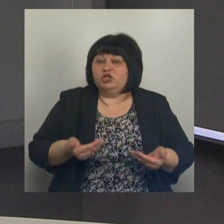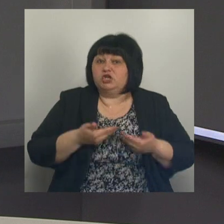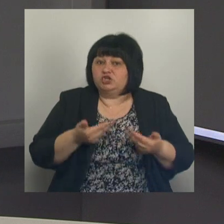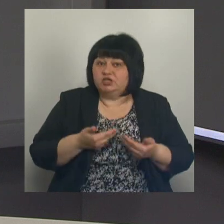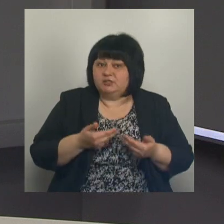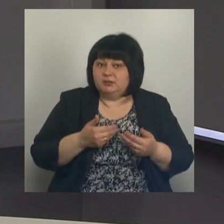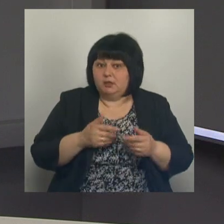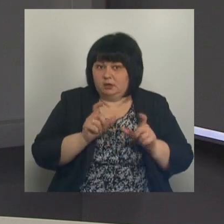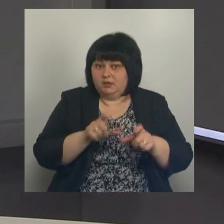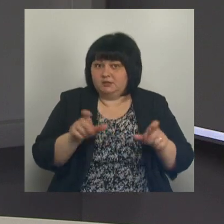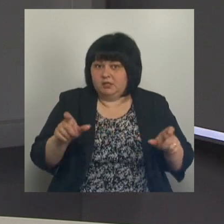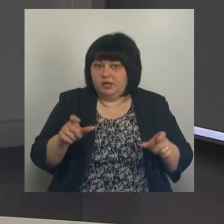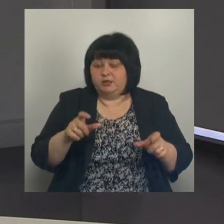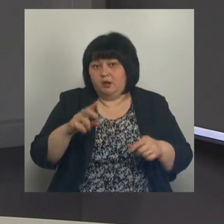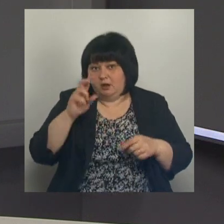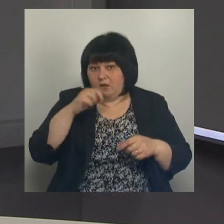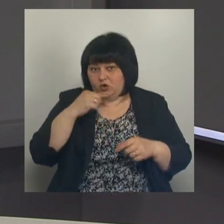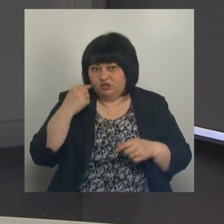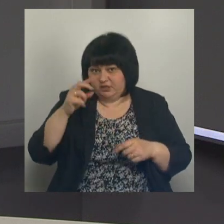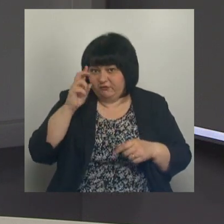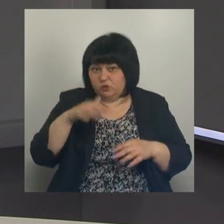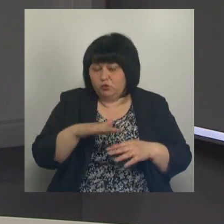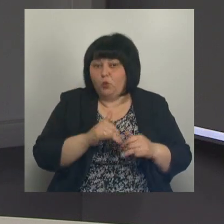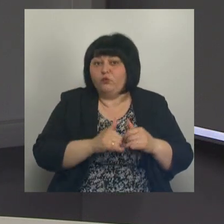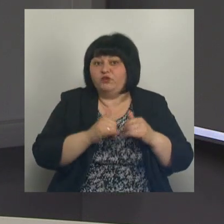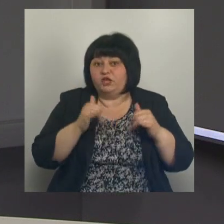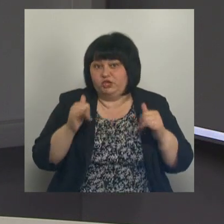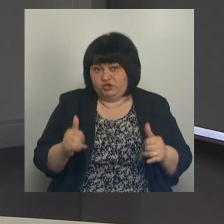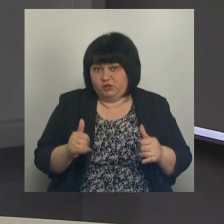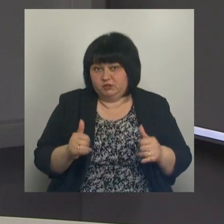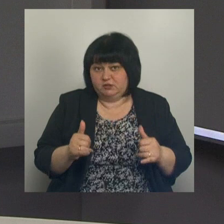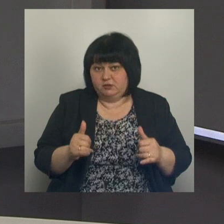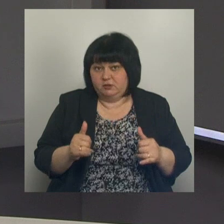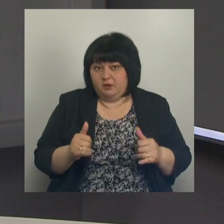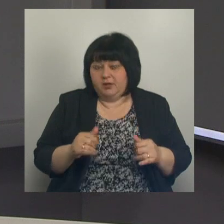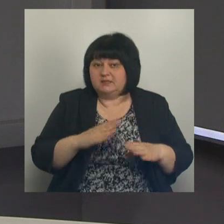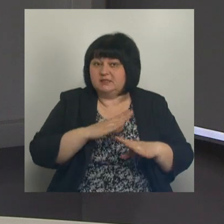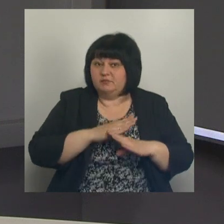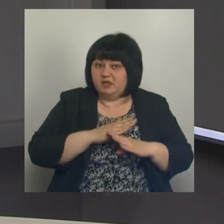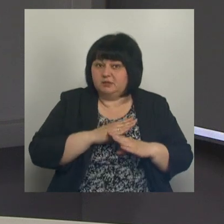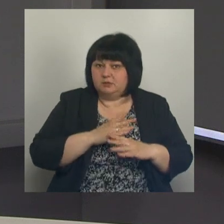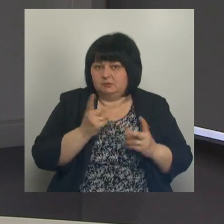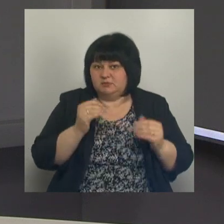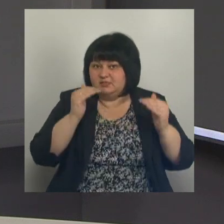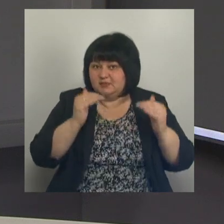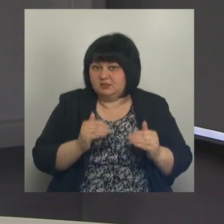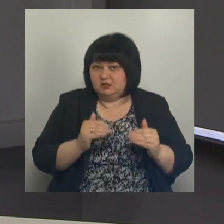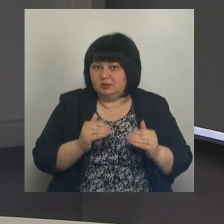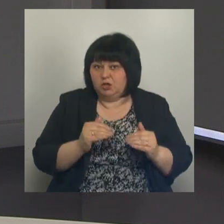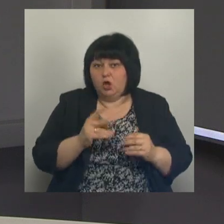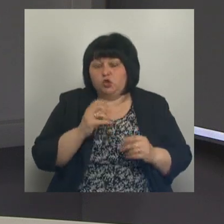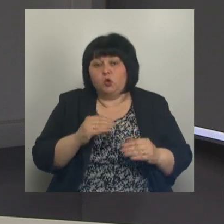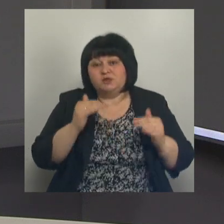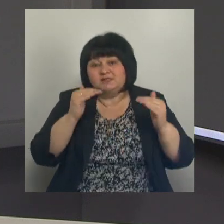населения Российской Федерации действительно увеличилась. И смертность снизилась. Но снизилась она